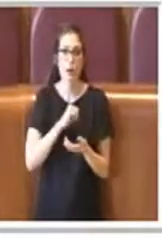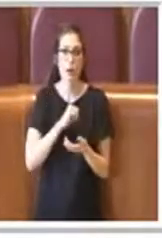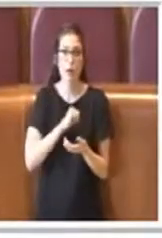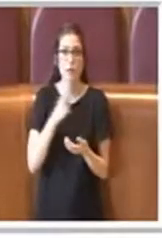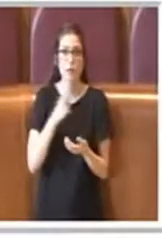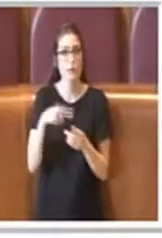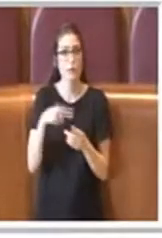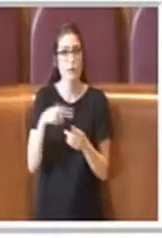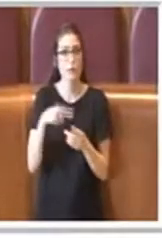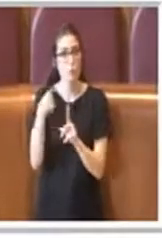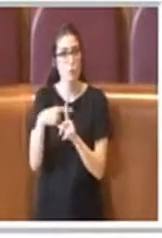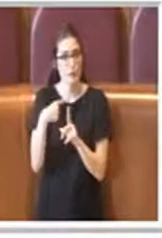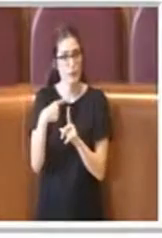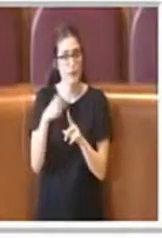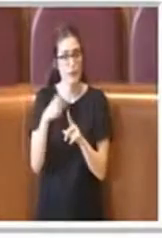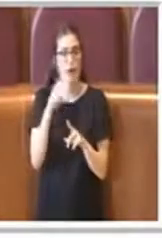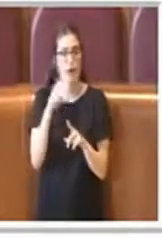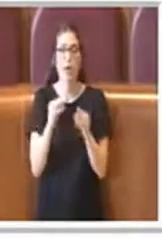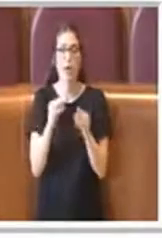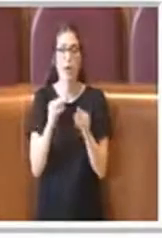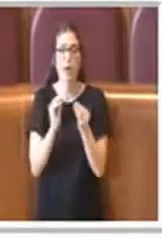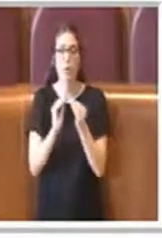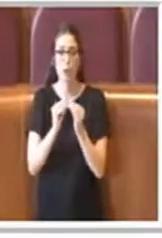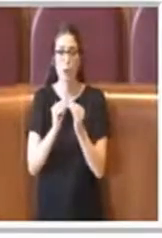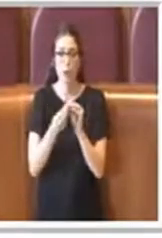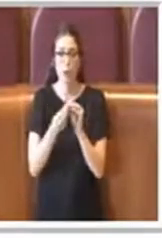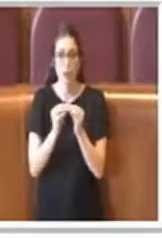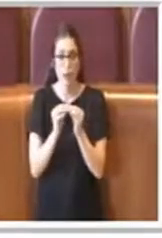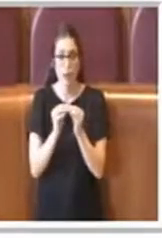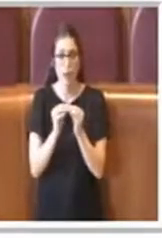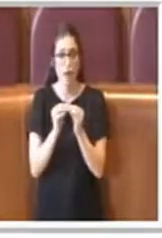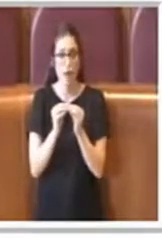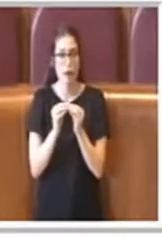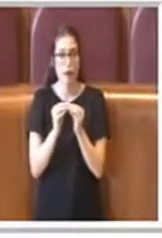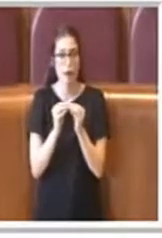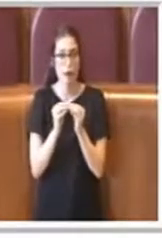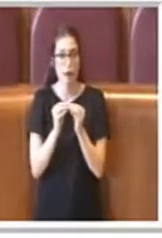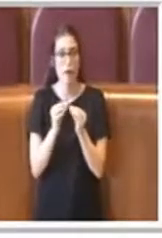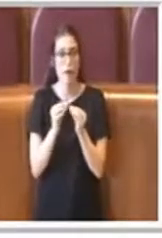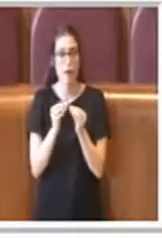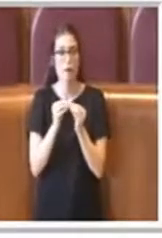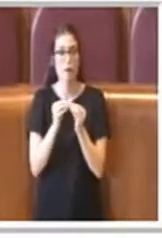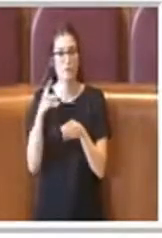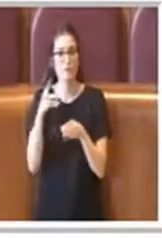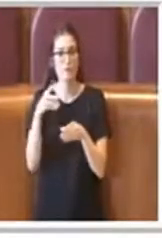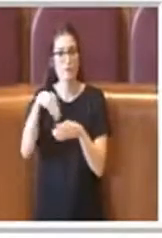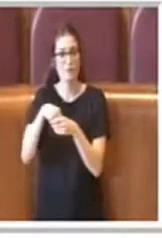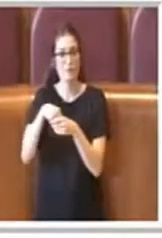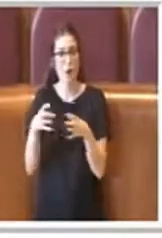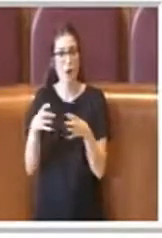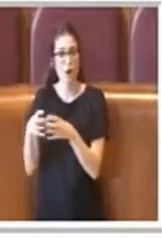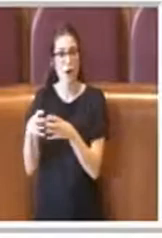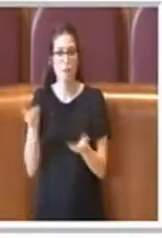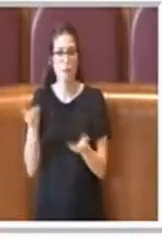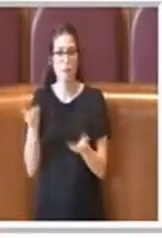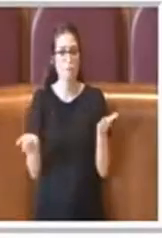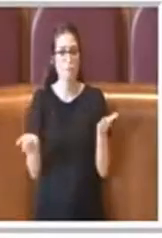positiva anche la modalità con la quale sono state all'interno dei vari organismi bilanciate la partecipazione come dire,